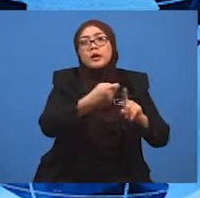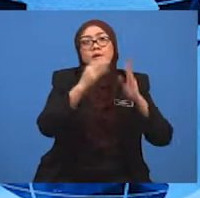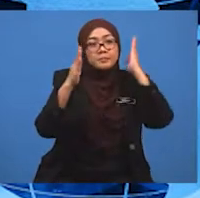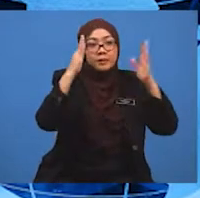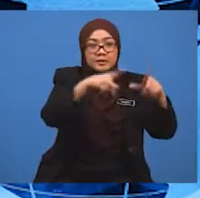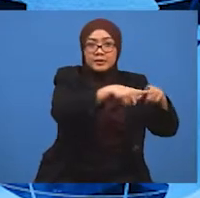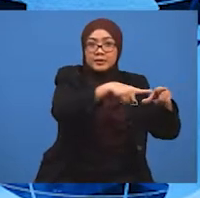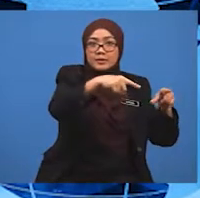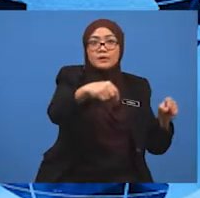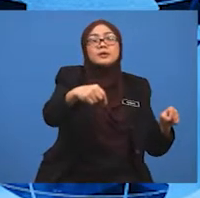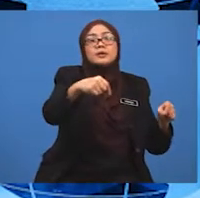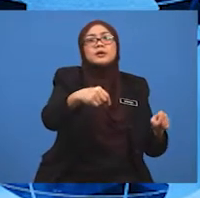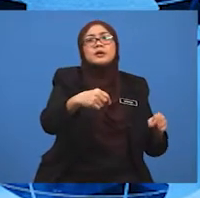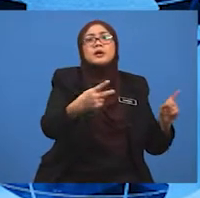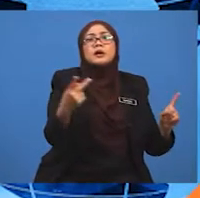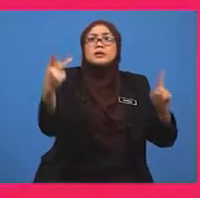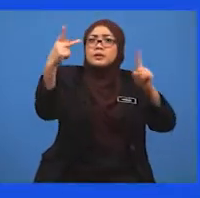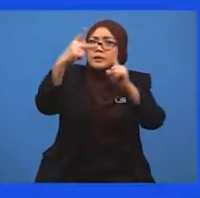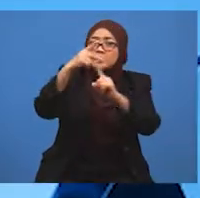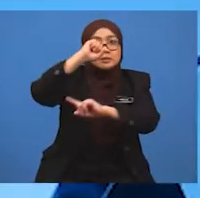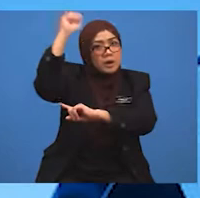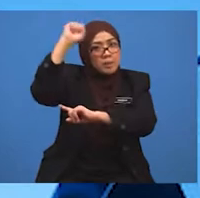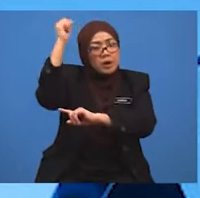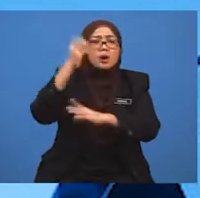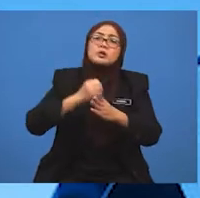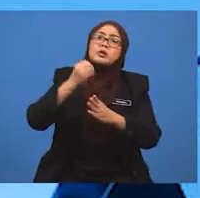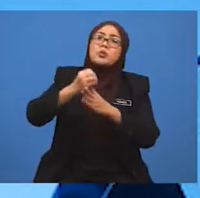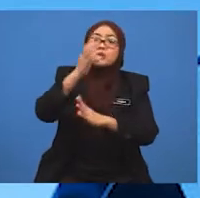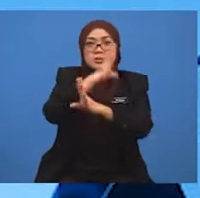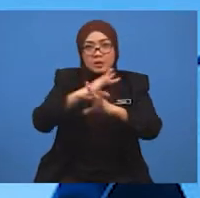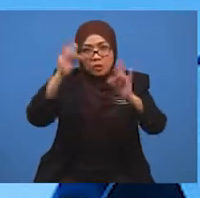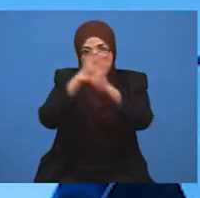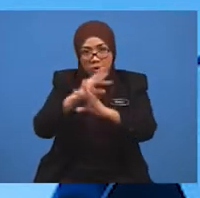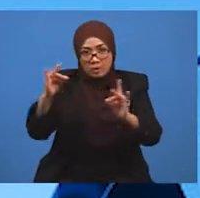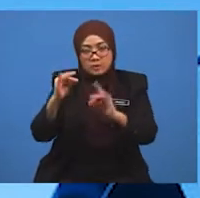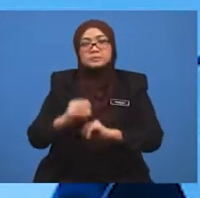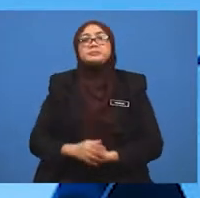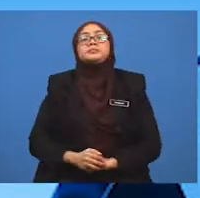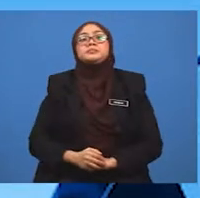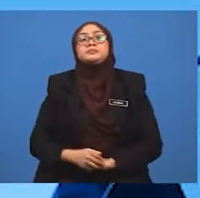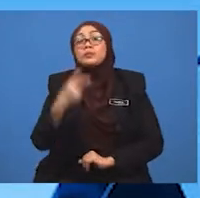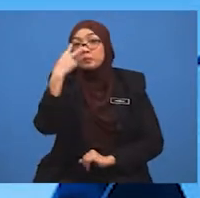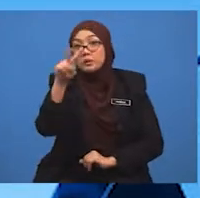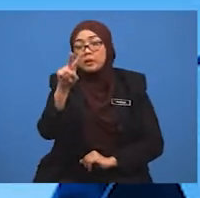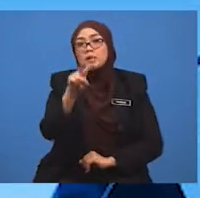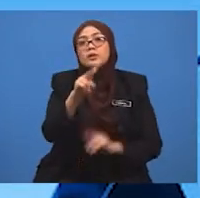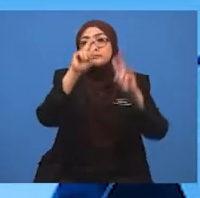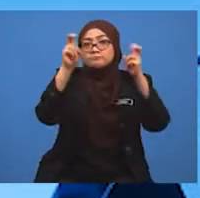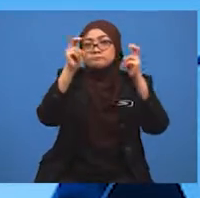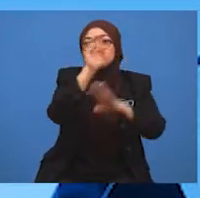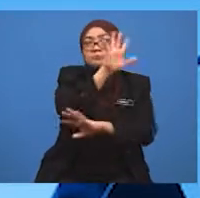Malaysia ke Sabah dan Sarawak. Seterusnya kita lihat subtajuk 5